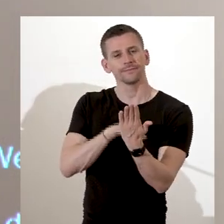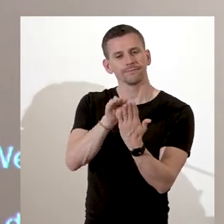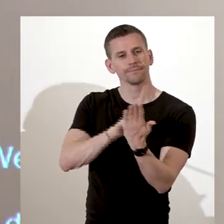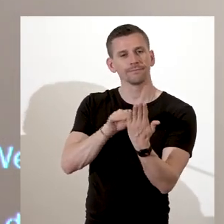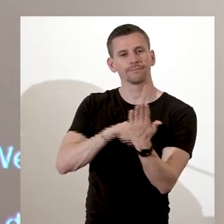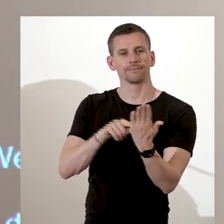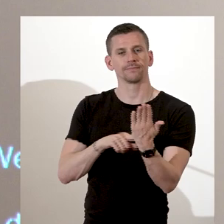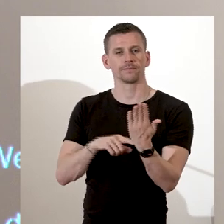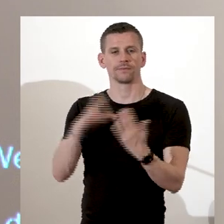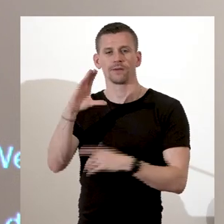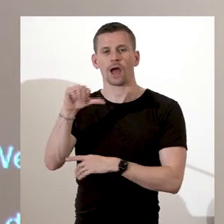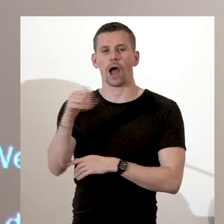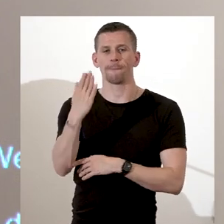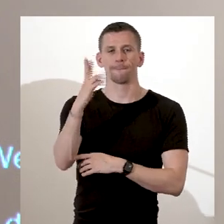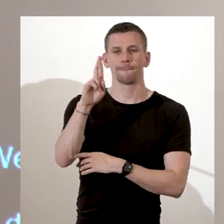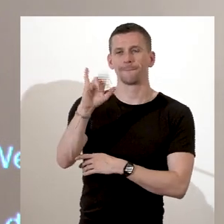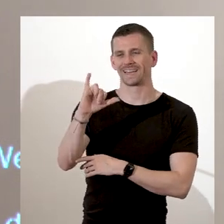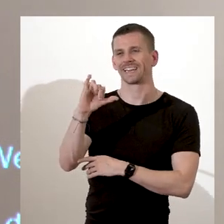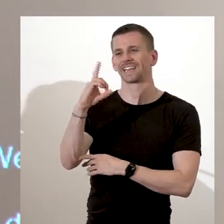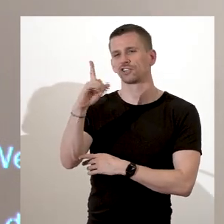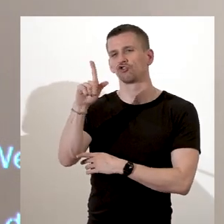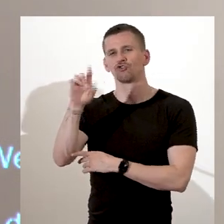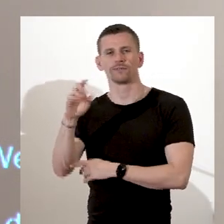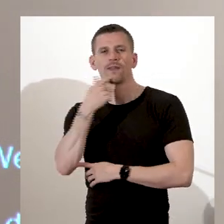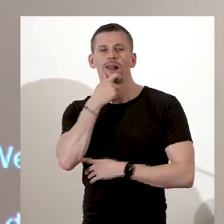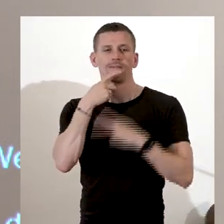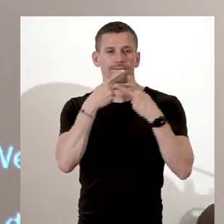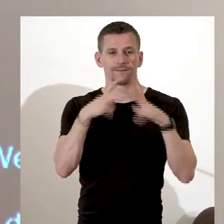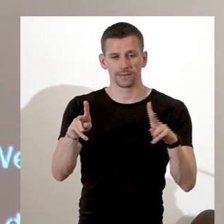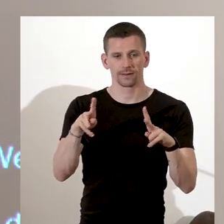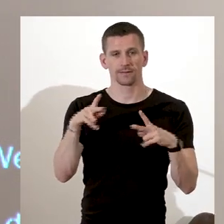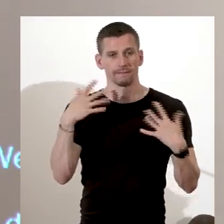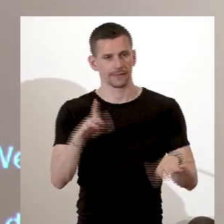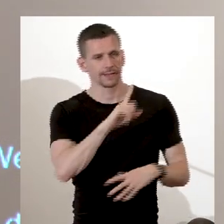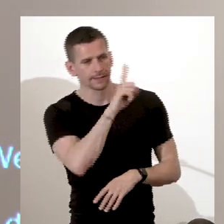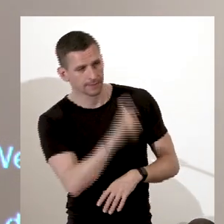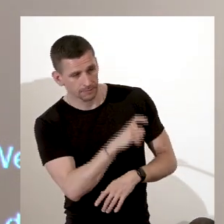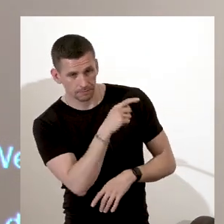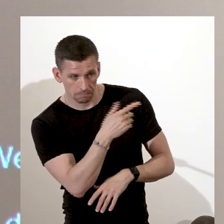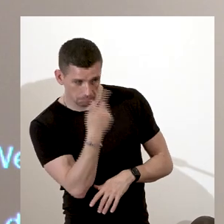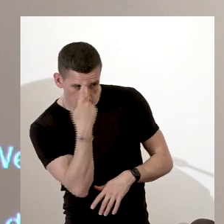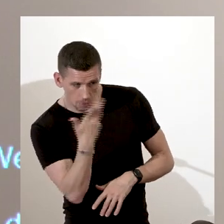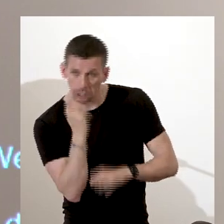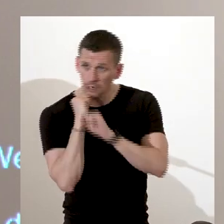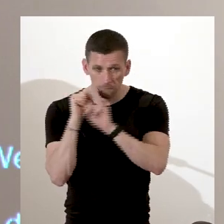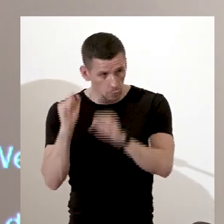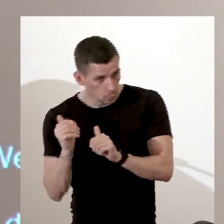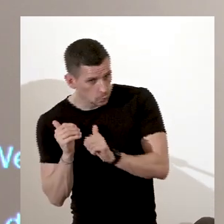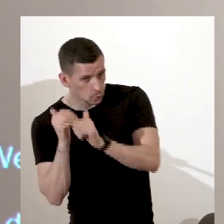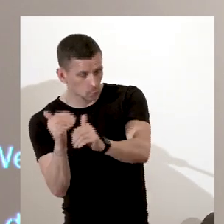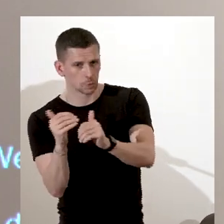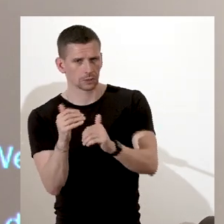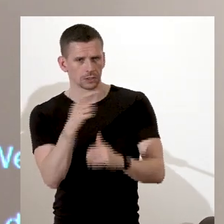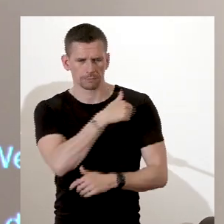'on peut maintenir des hommes en esclavage ? Et il a donc beaucoup lu les textes qui existent à l'époque au point d'en